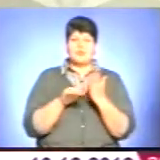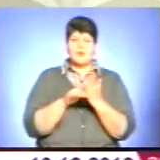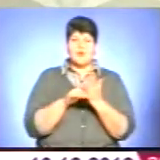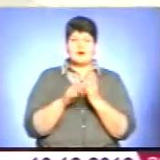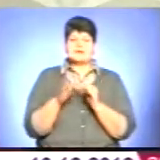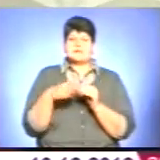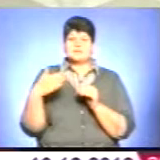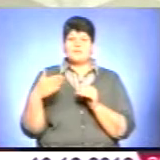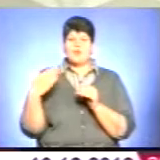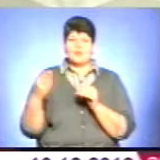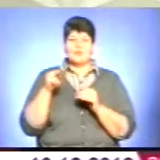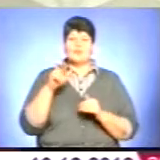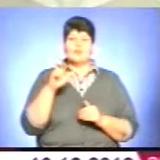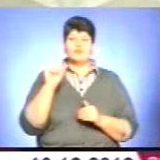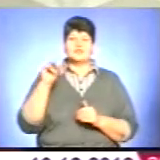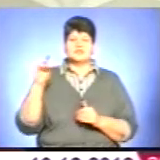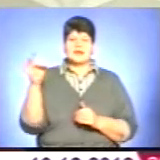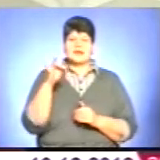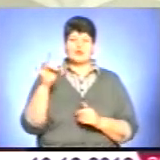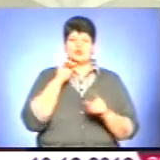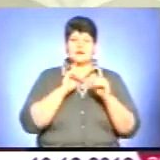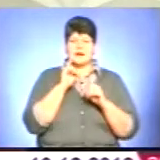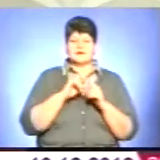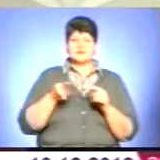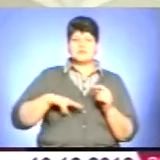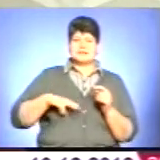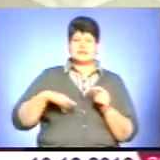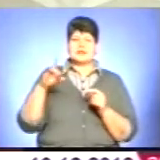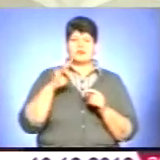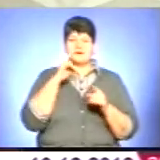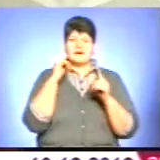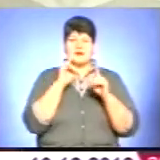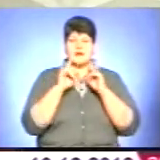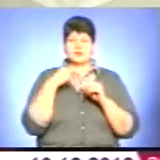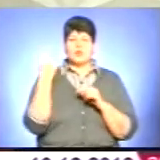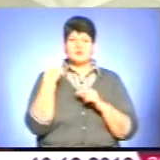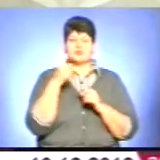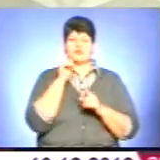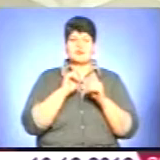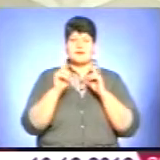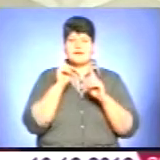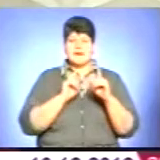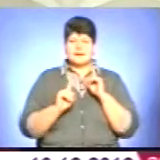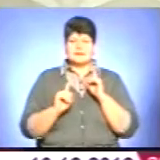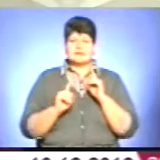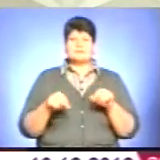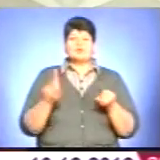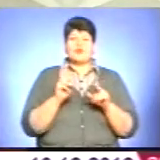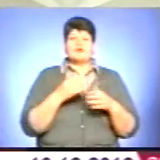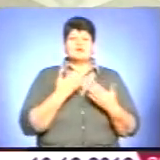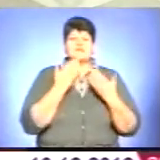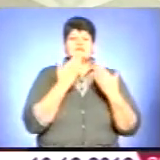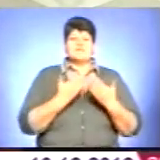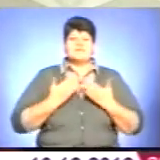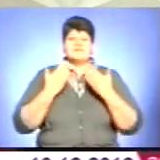боку Бурчицької районної ради, адміністрації районної ради, обласної ради, обласної адміністрації. Ну і так, до кого не звертався,